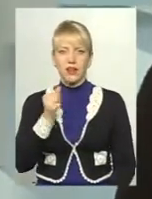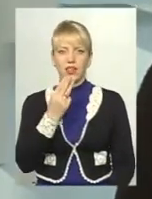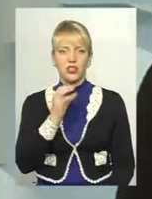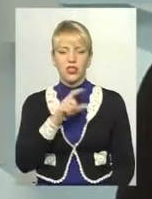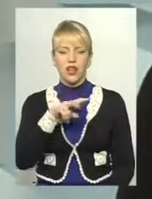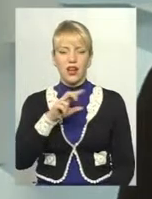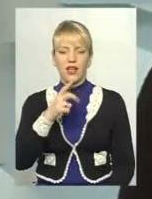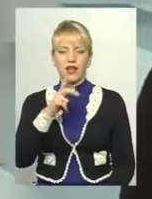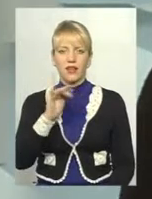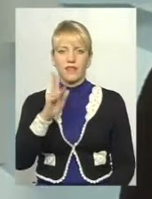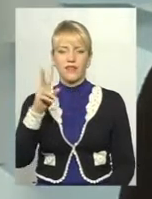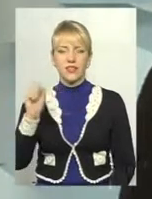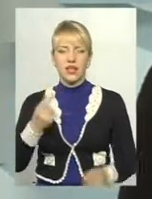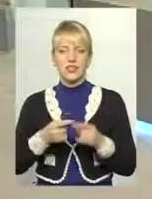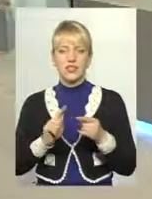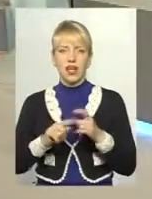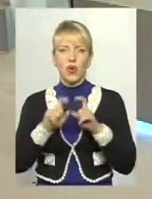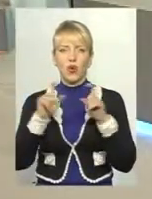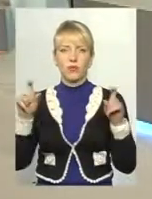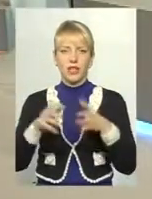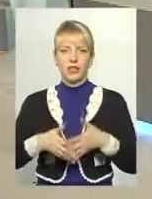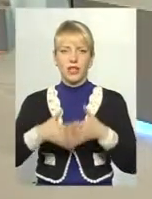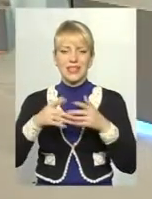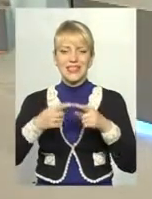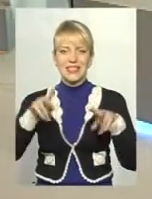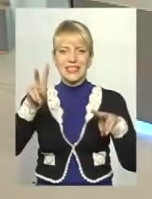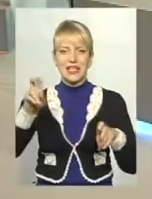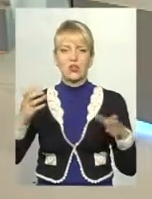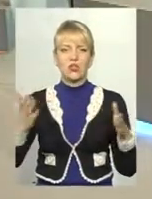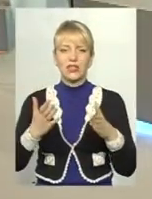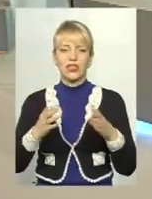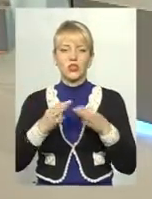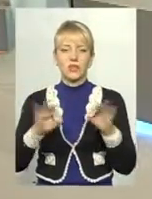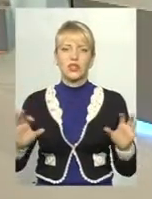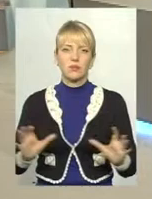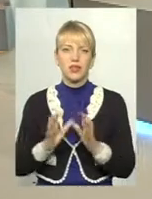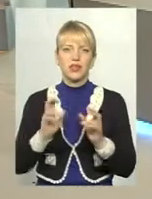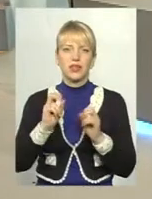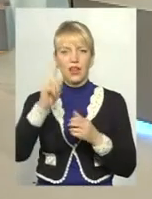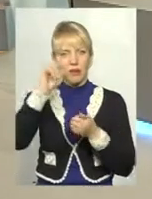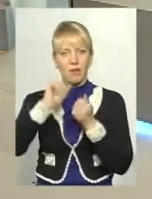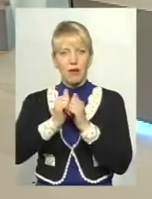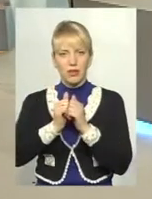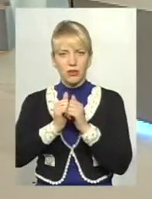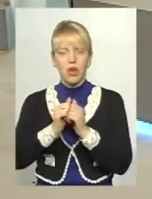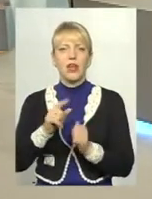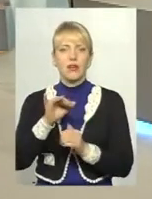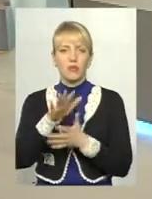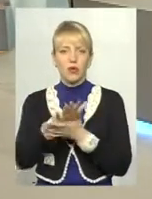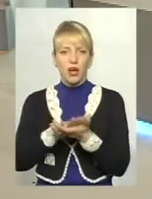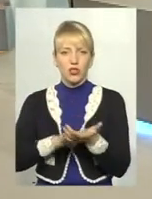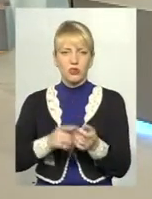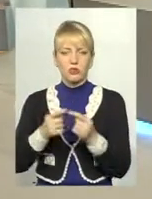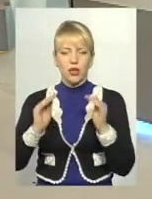виявлених об'єктів архітектури, тобто це статус, який дозволяє його зберегти як пам'ятку, тобто в подальшому цей